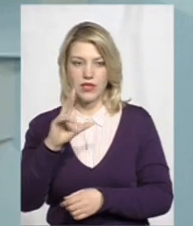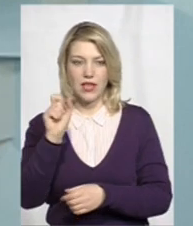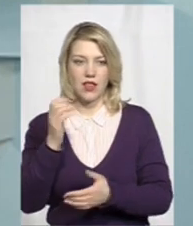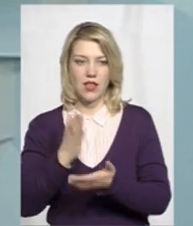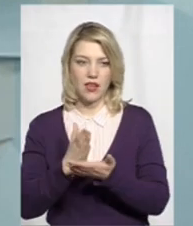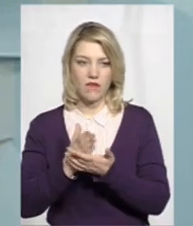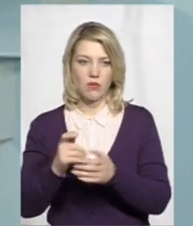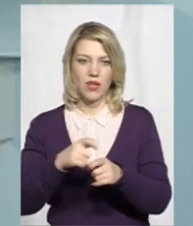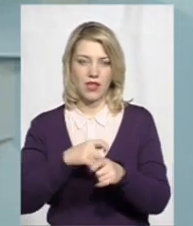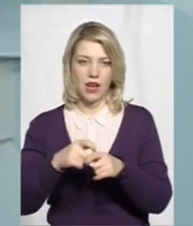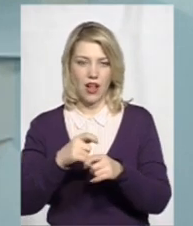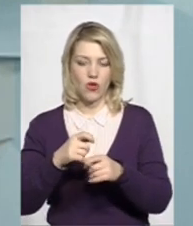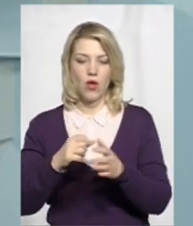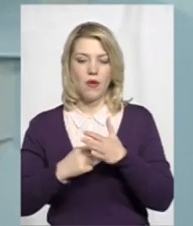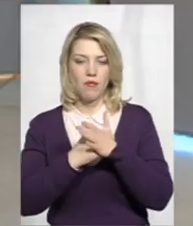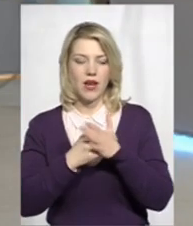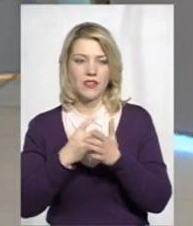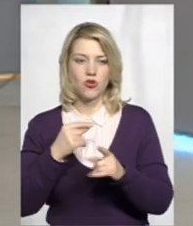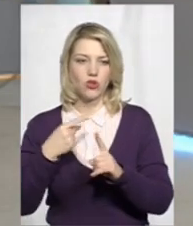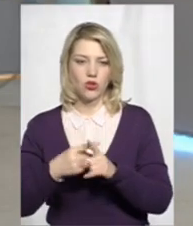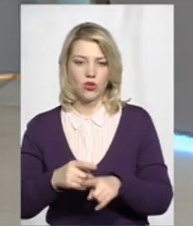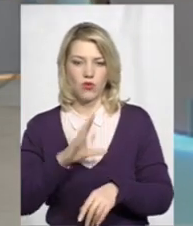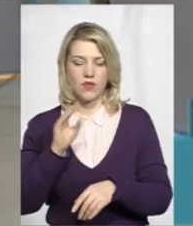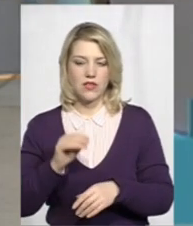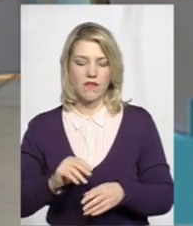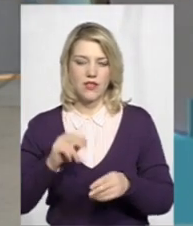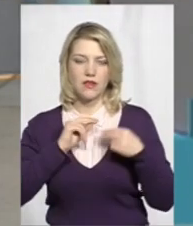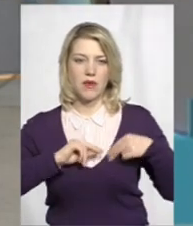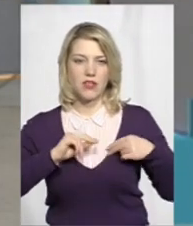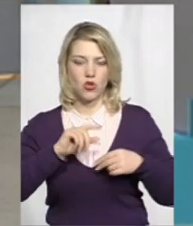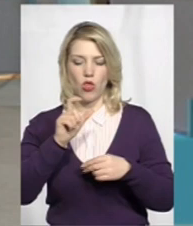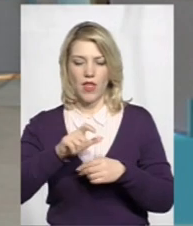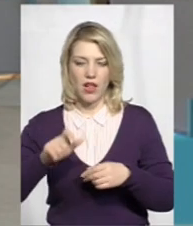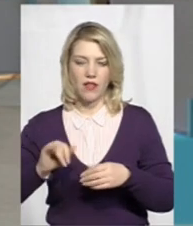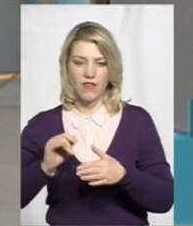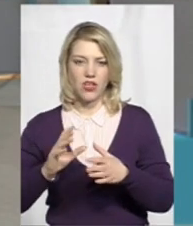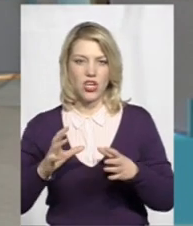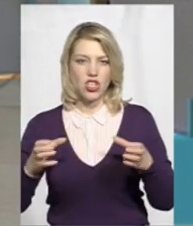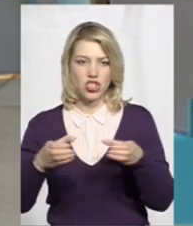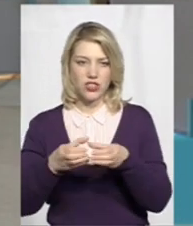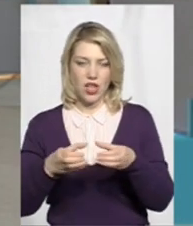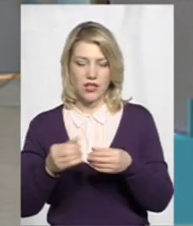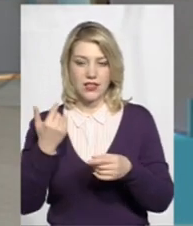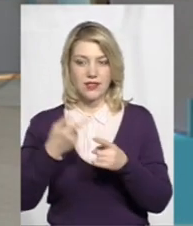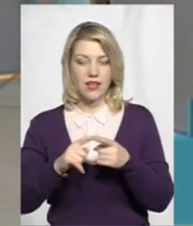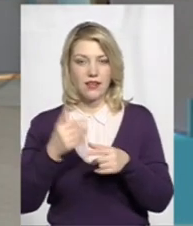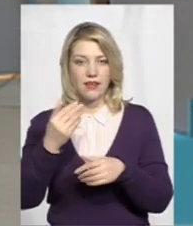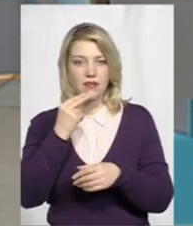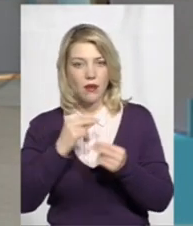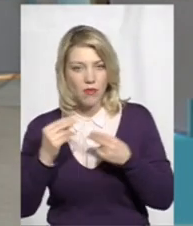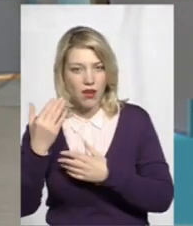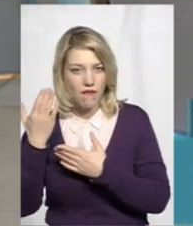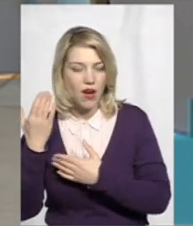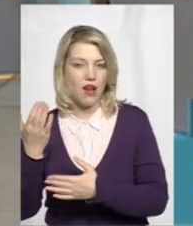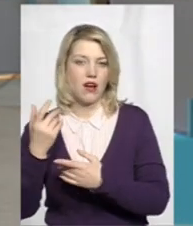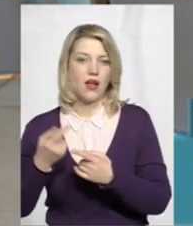технічну базу і додаткову за весь персонал в штаті. Скажемо так, це їх перевага, яка у них не та, яка